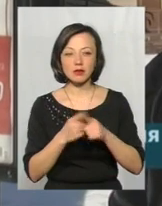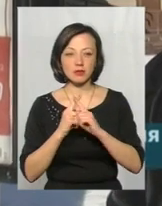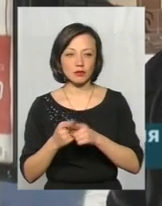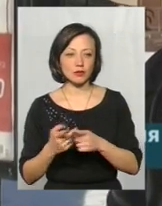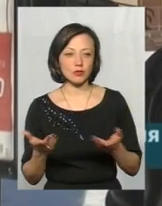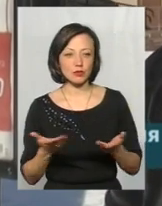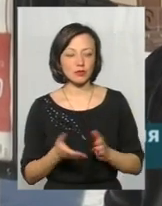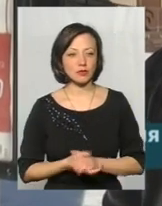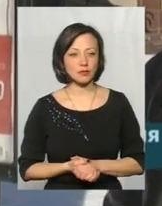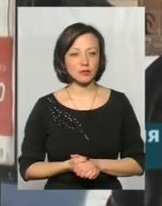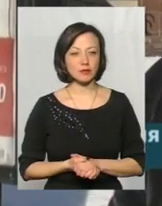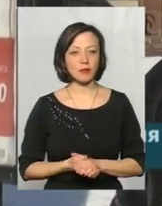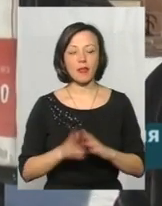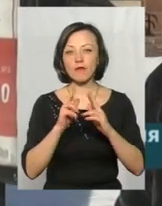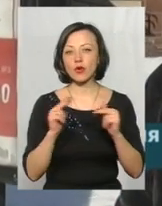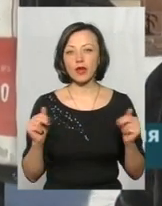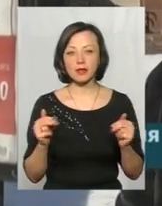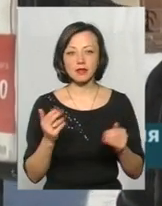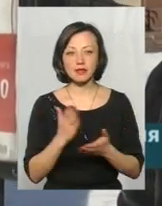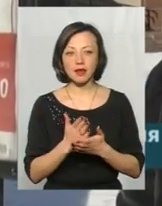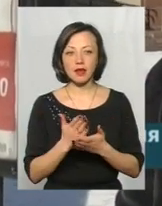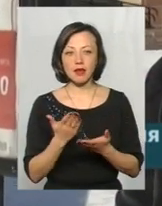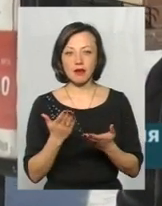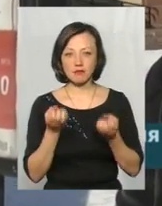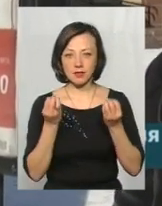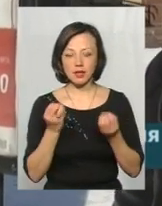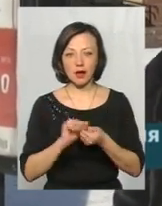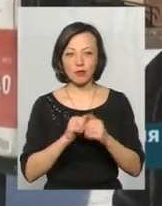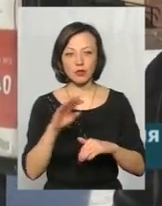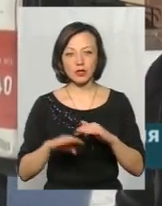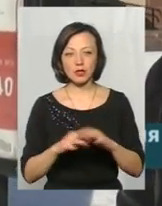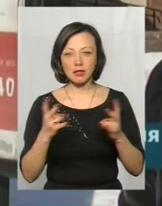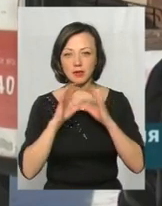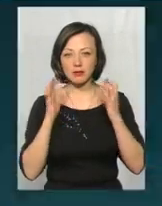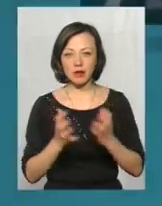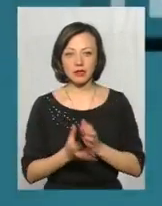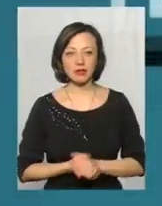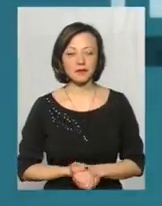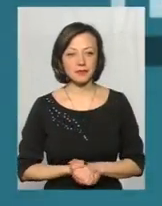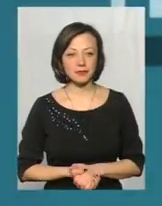щось в такому плані. Ну, фортеся, це як би не як, це є візитка Кам-Подільського, її треба зберігти.